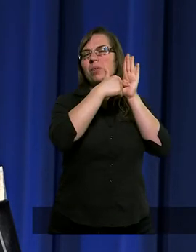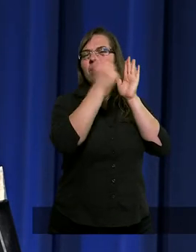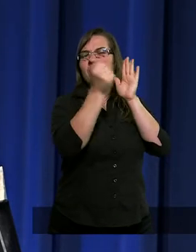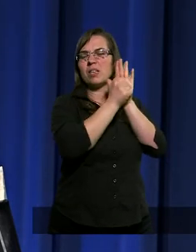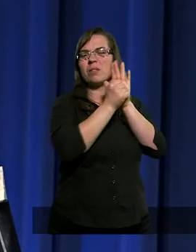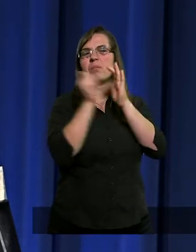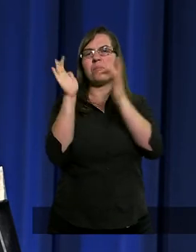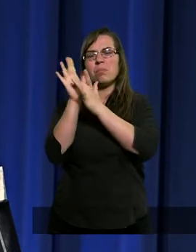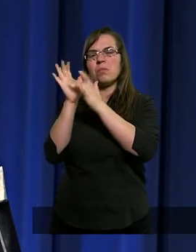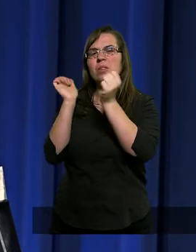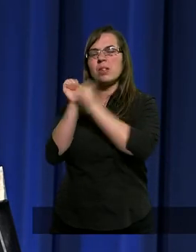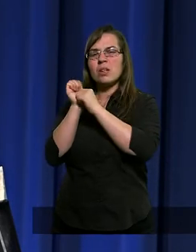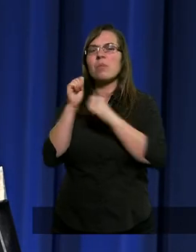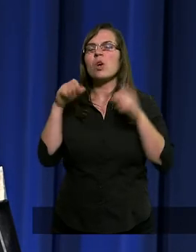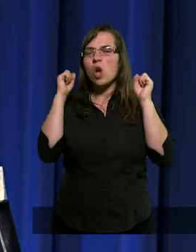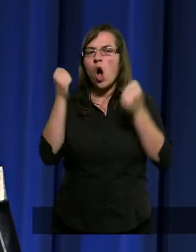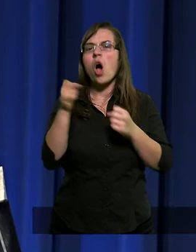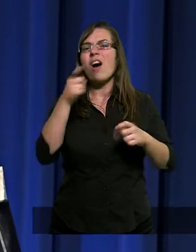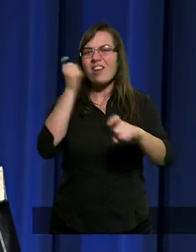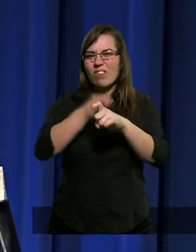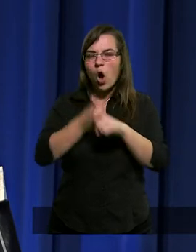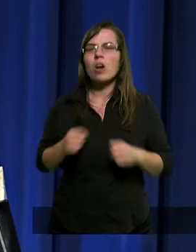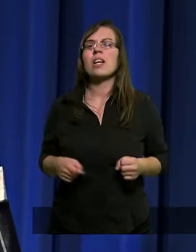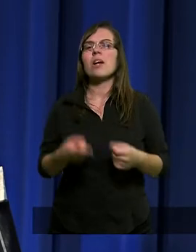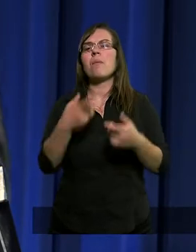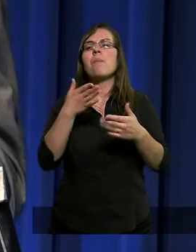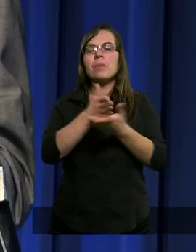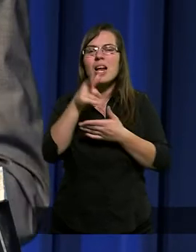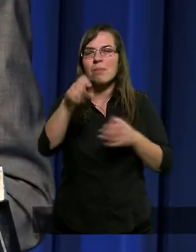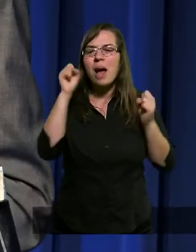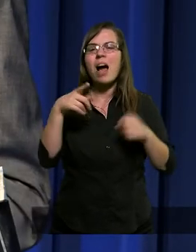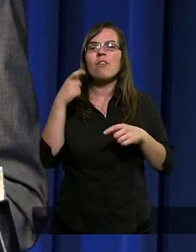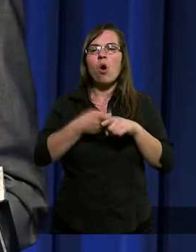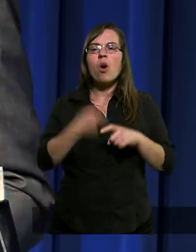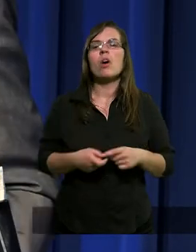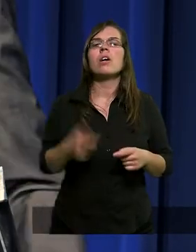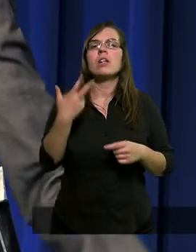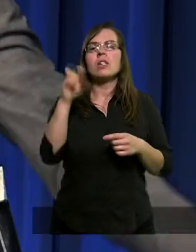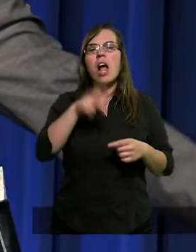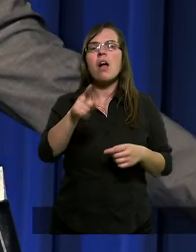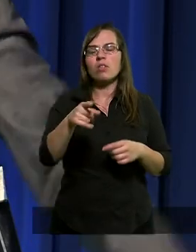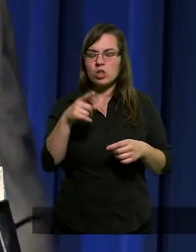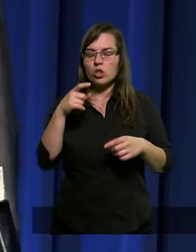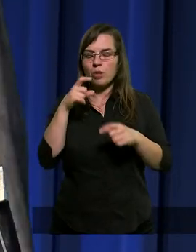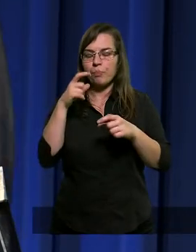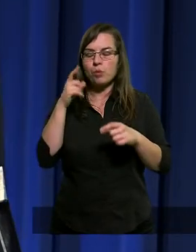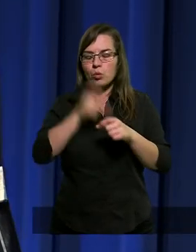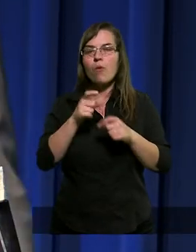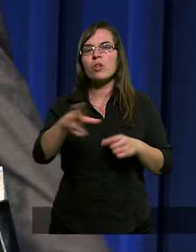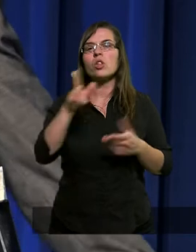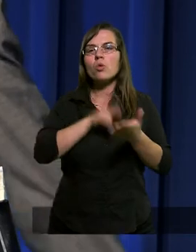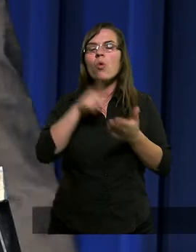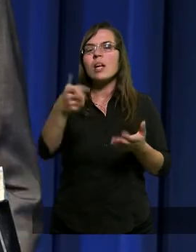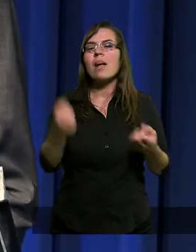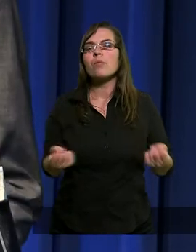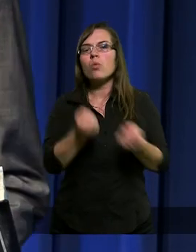wzrokiem przez bramy grobu. Tu musiał walczyć jak człowiek, nie